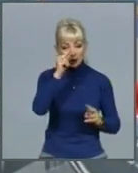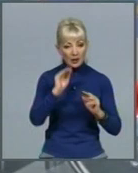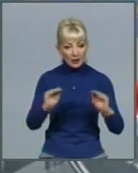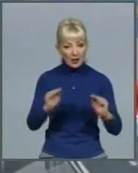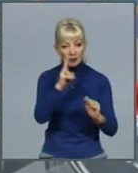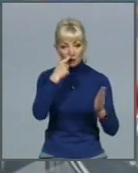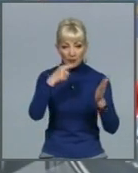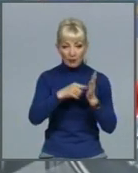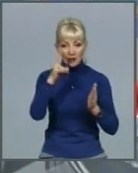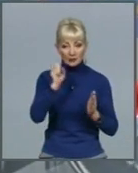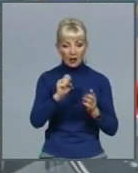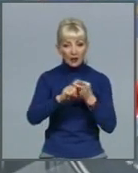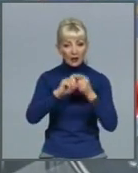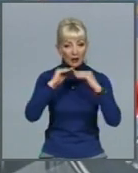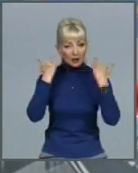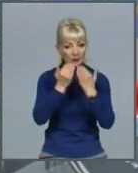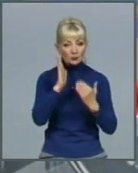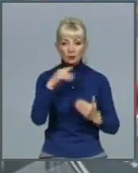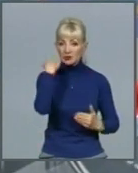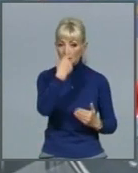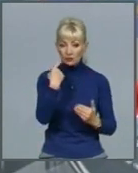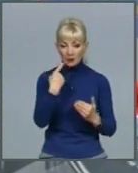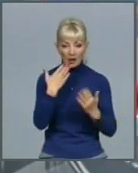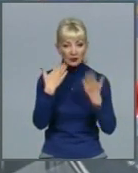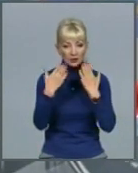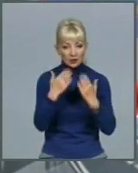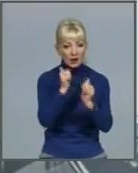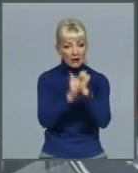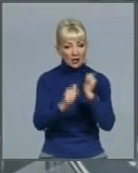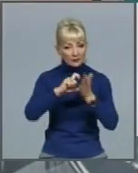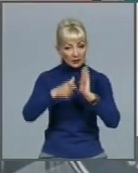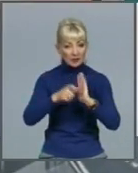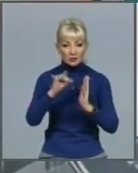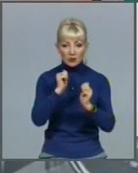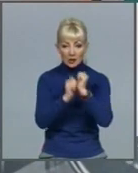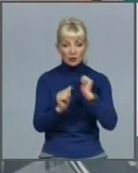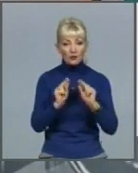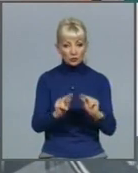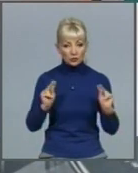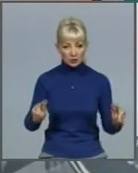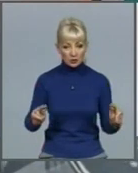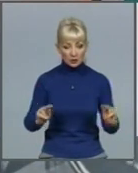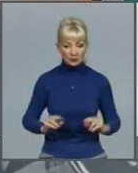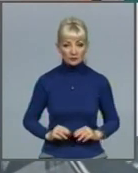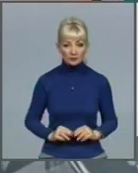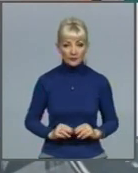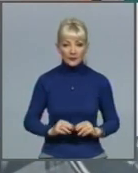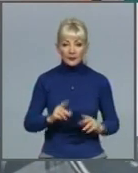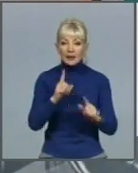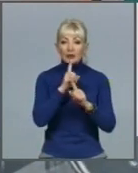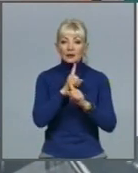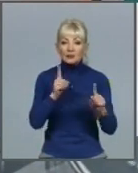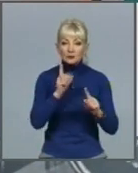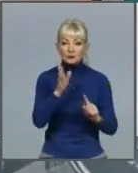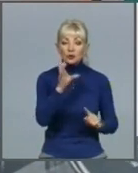І тут буде індивідуальний підхід виключно кожного класу і кожного вчителя. МОН не буде встановлювати терміни, але цю